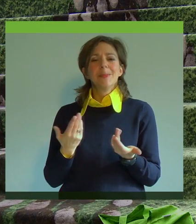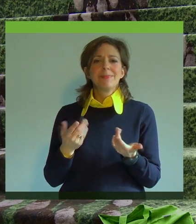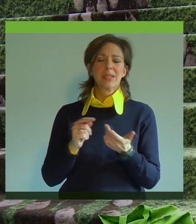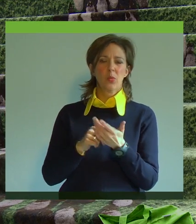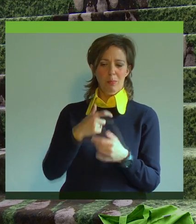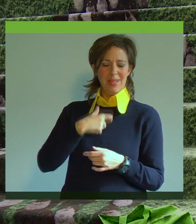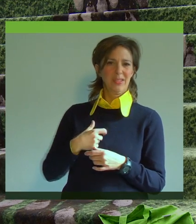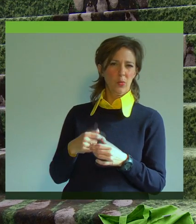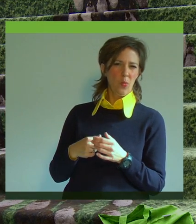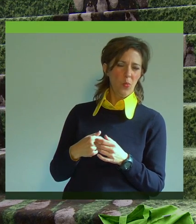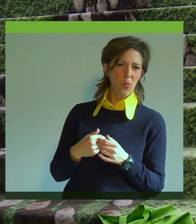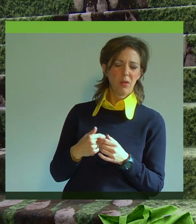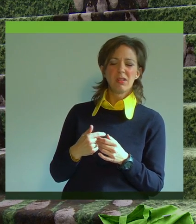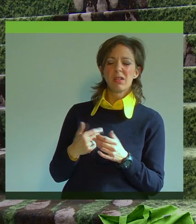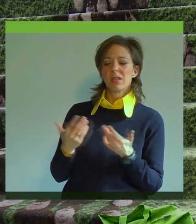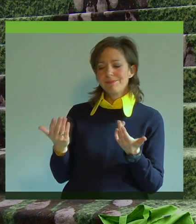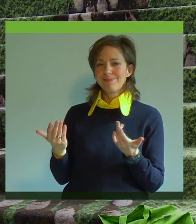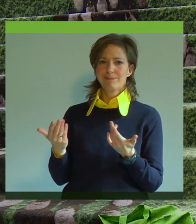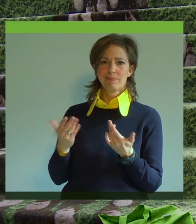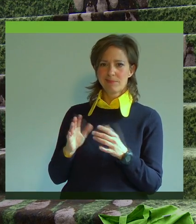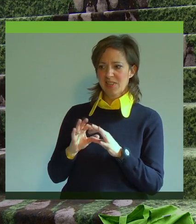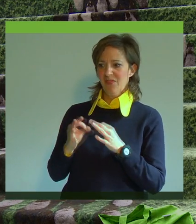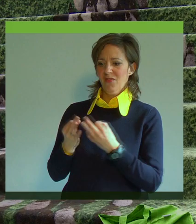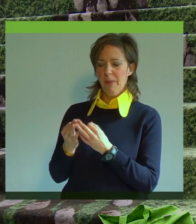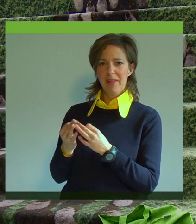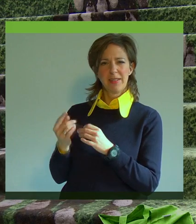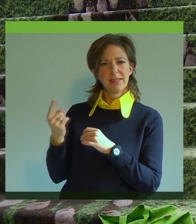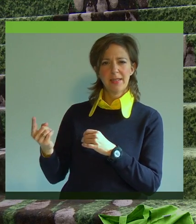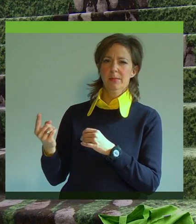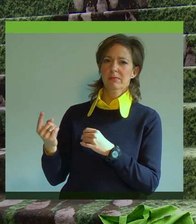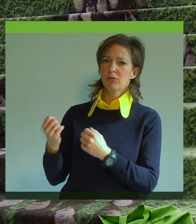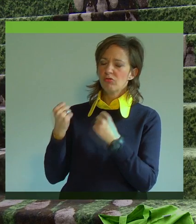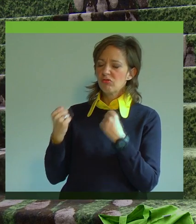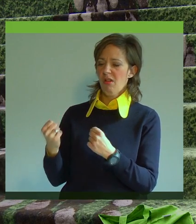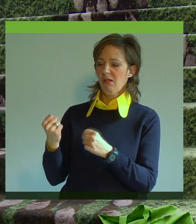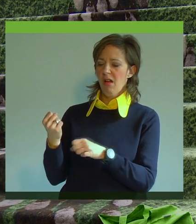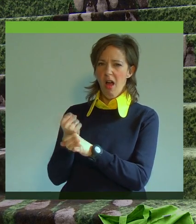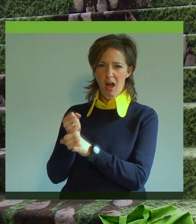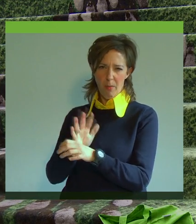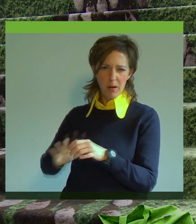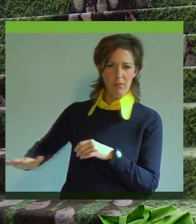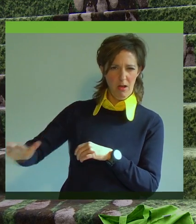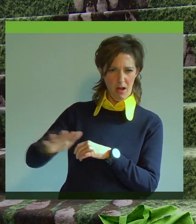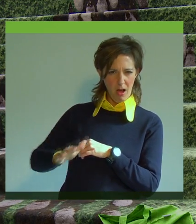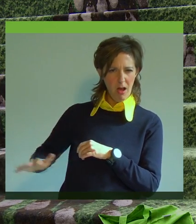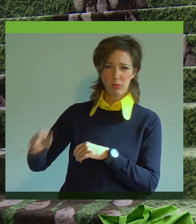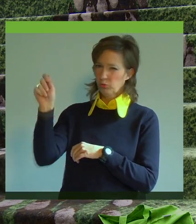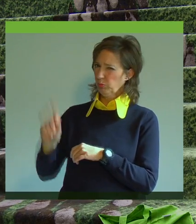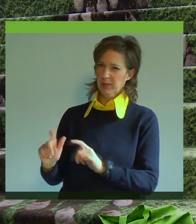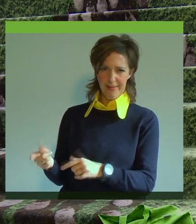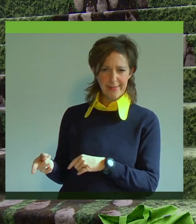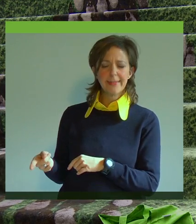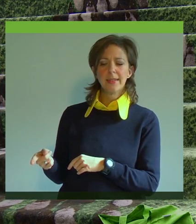Das hat auch viel mit persönlichen Gründen zu tun, gerade aus dem Kontext, dass ich aus einem familiären Hintergrund komme, der viel mit